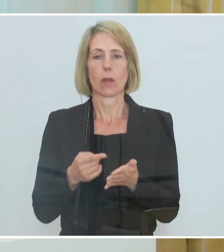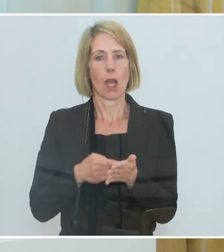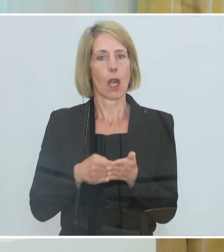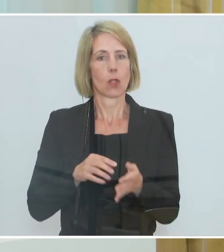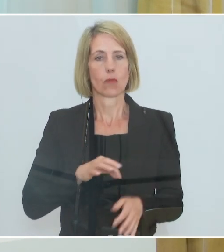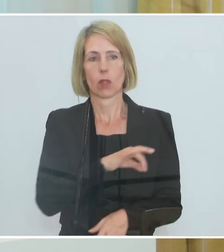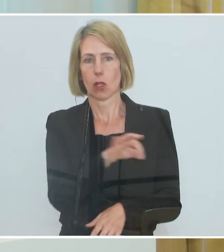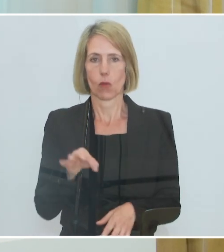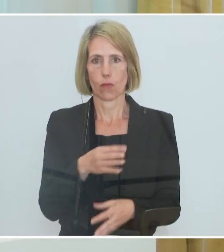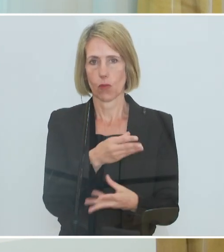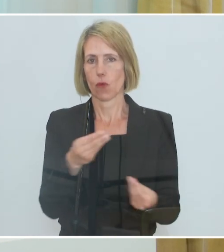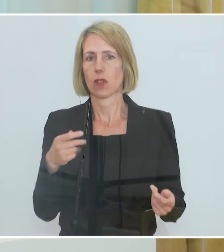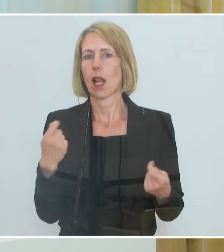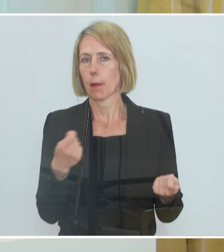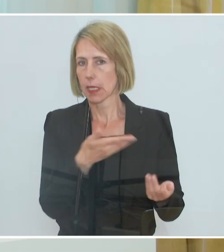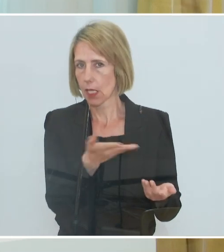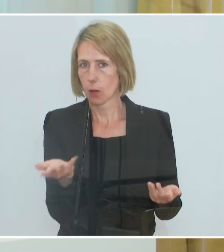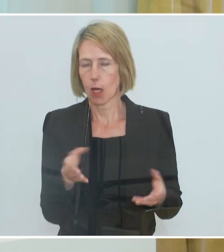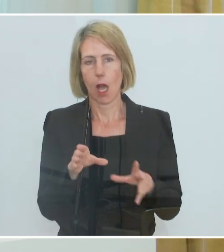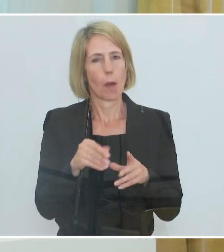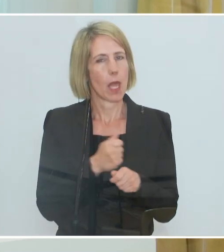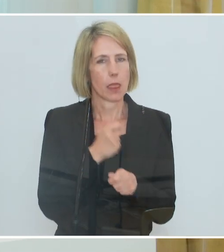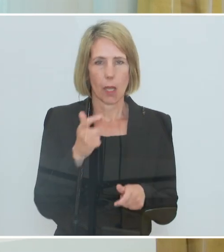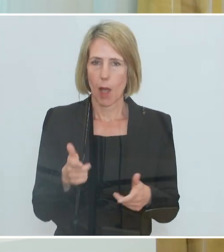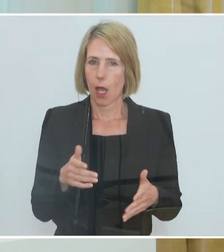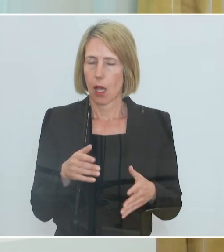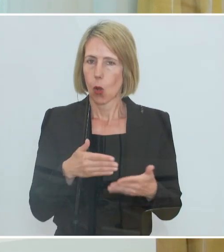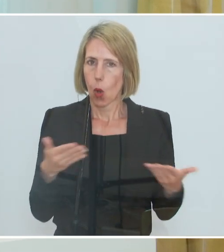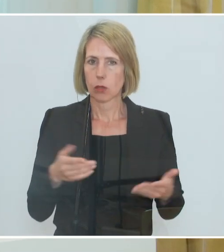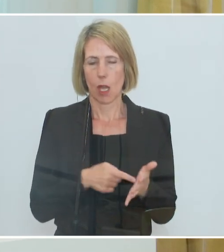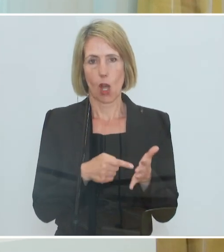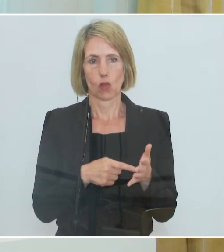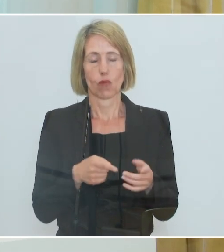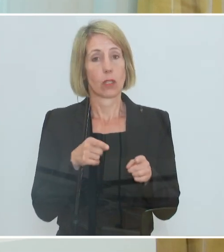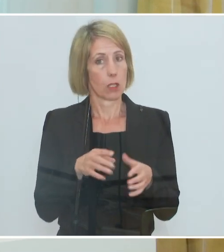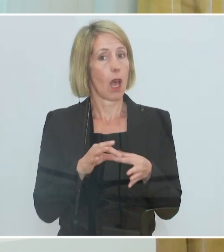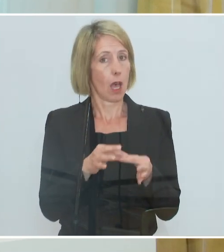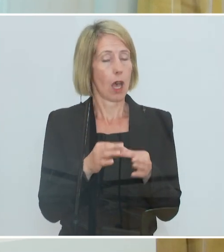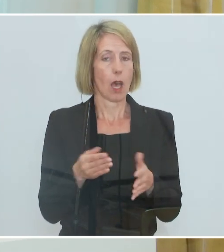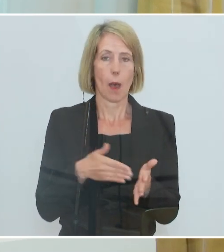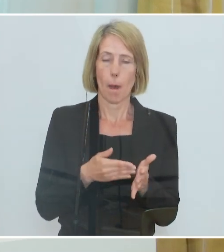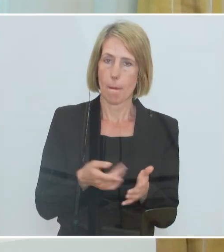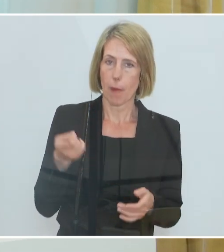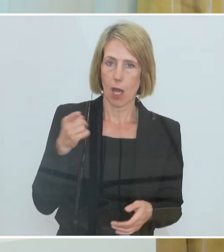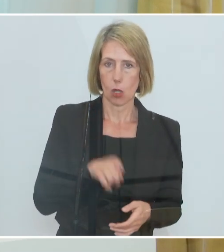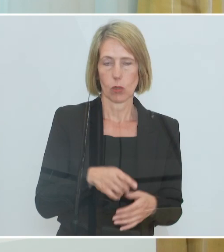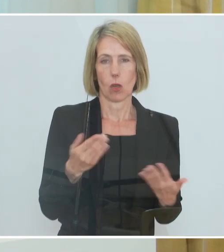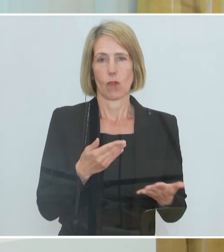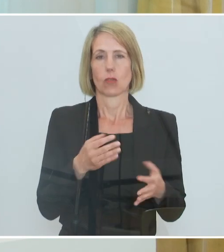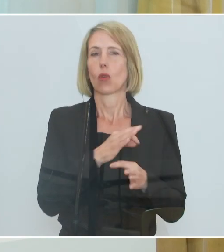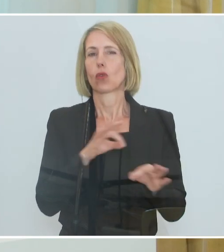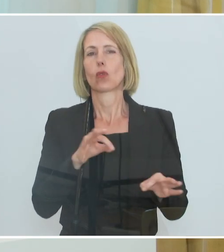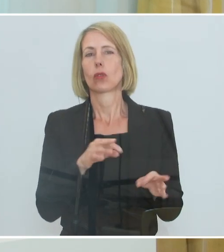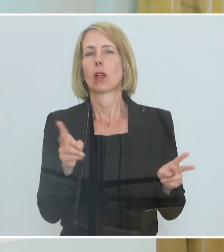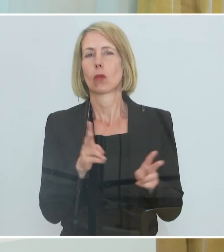Betriebe, für viele Arbeitnehmerinnen und Arbeitnehmer. Und da braucht's jedenfalls auch, nicht nur, aber auch ein gutes